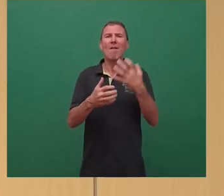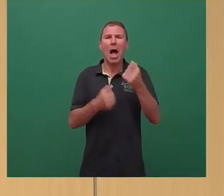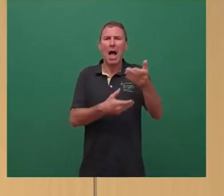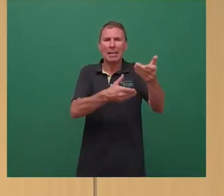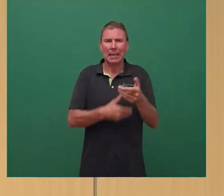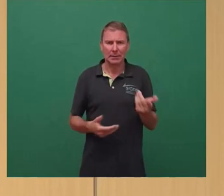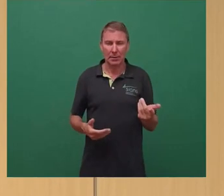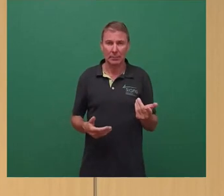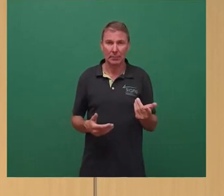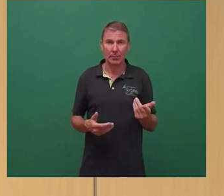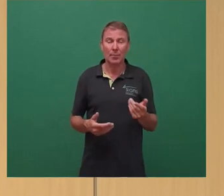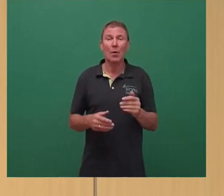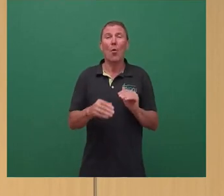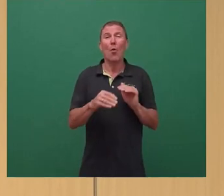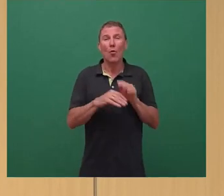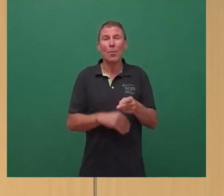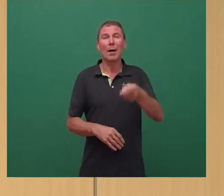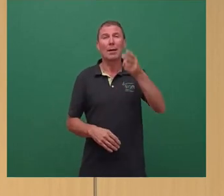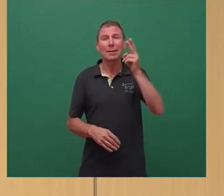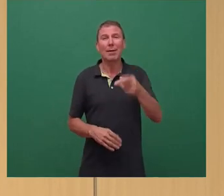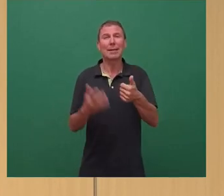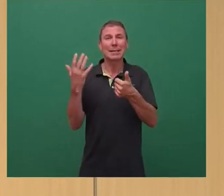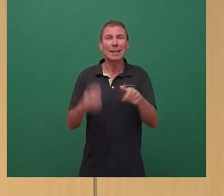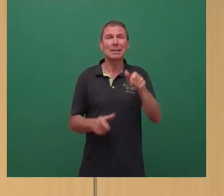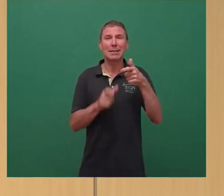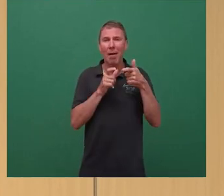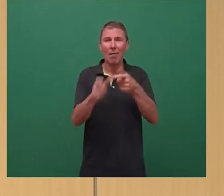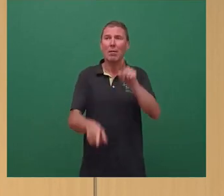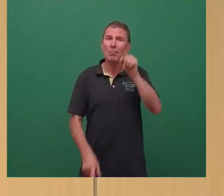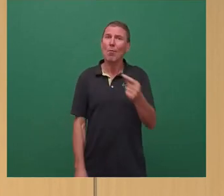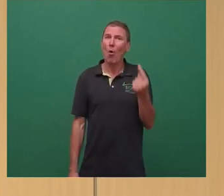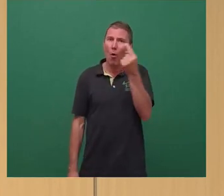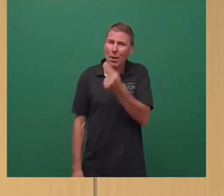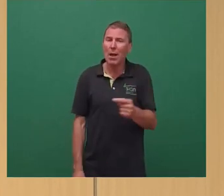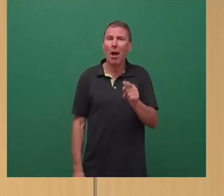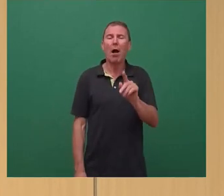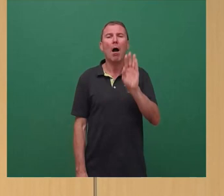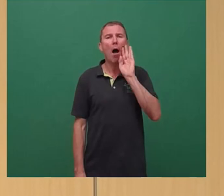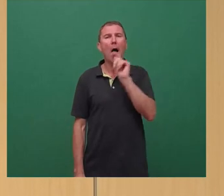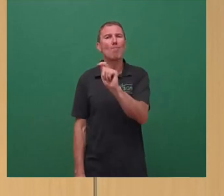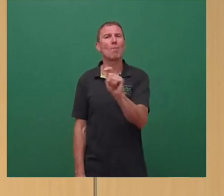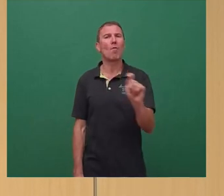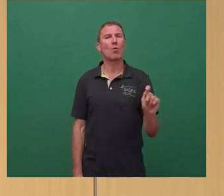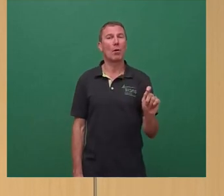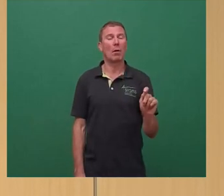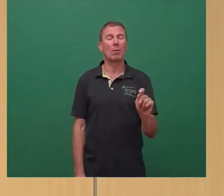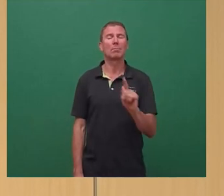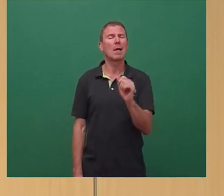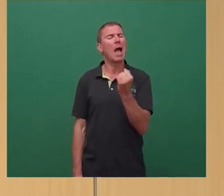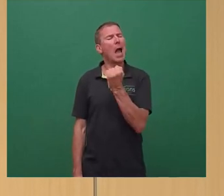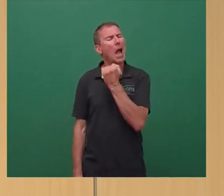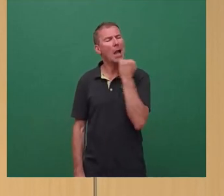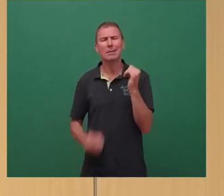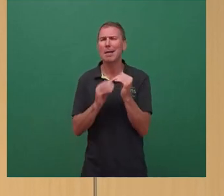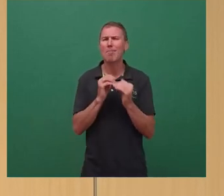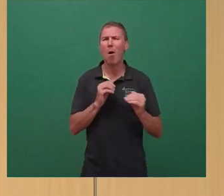260 Fahrten pro Jahr und Einwohner bzw. Einwohnerin. Das ist ein extrem hohes